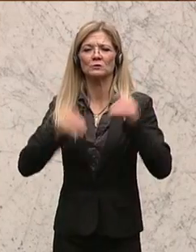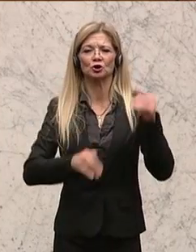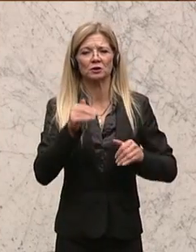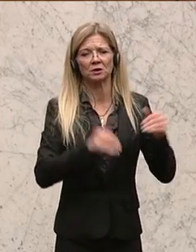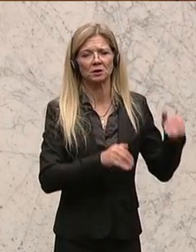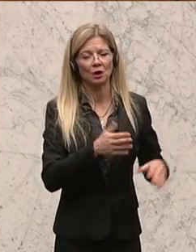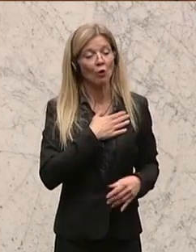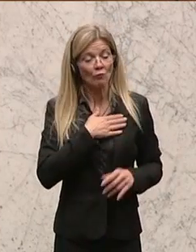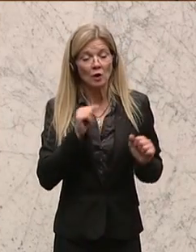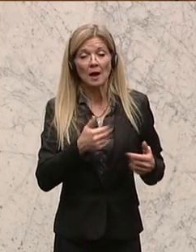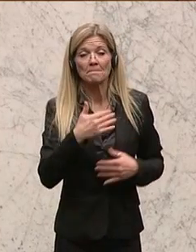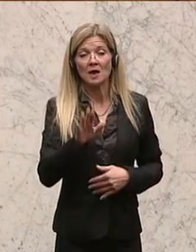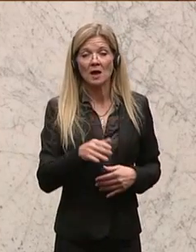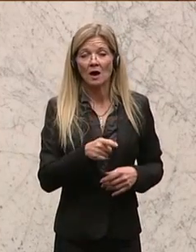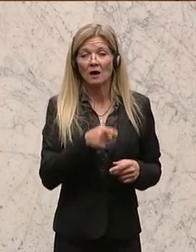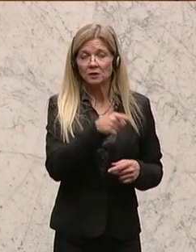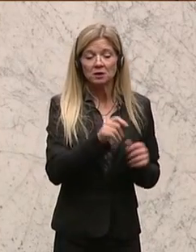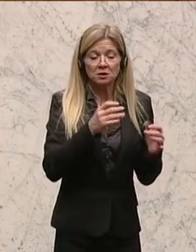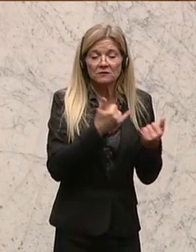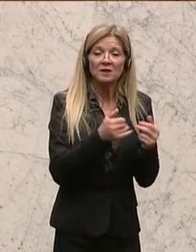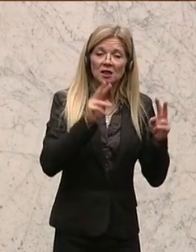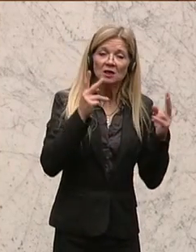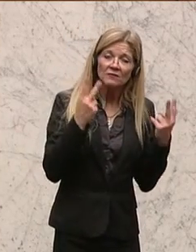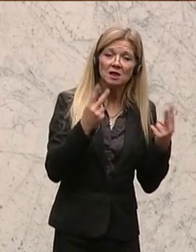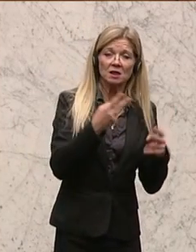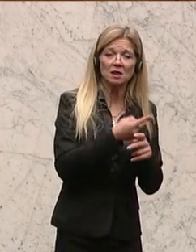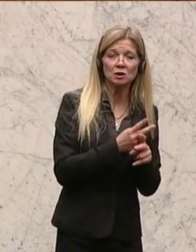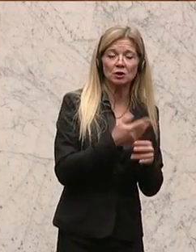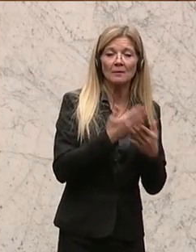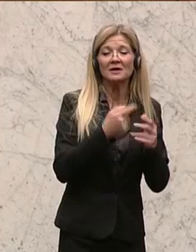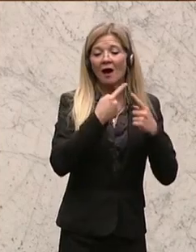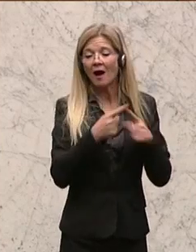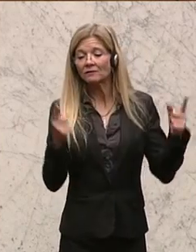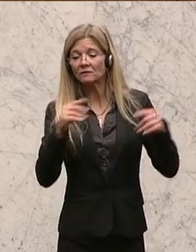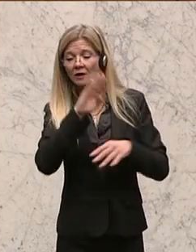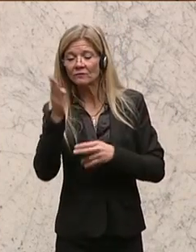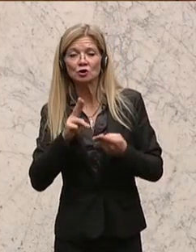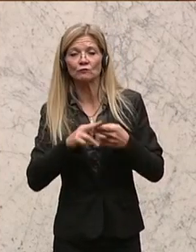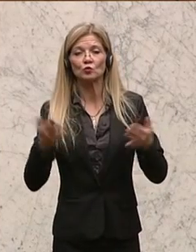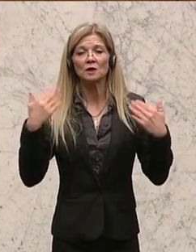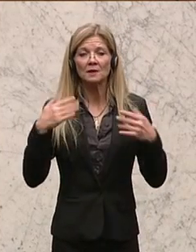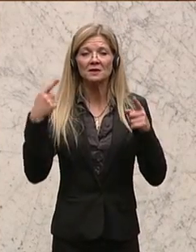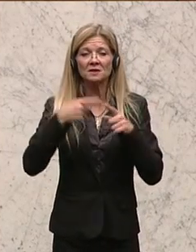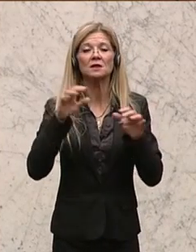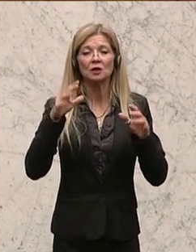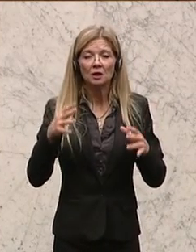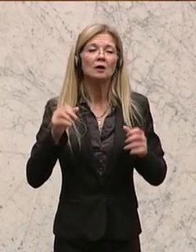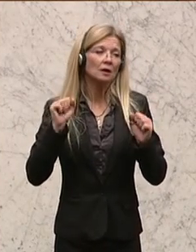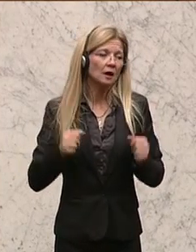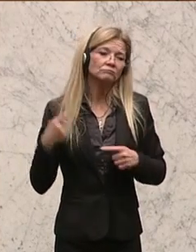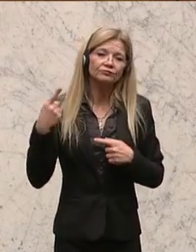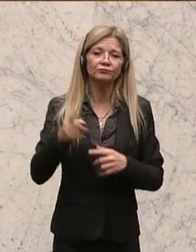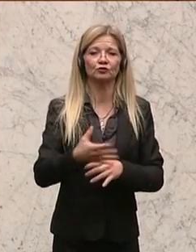mehr sein könnte. Ein wichtiges Instrument zur Erreichung anderer Wirtschafts und Klima-, umweltpolitischer Ziele, nachhaltiges